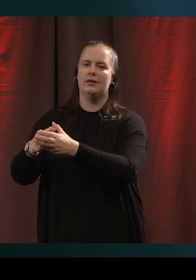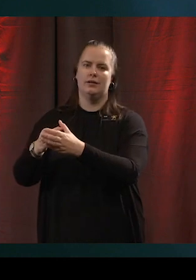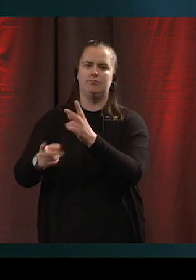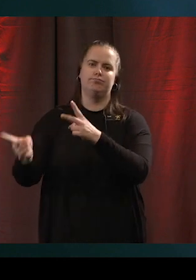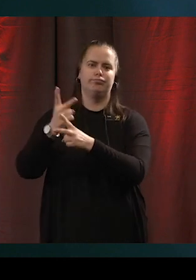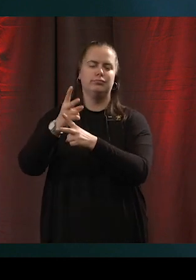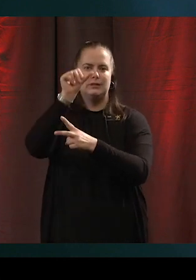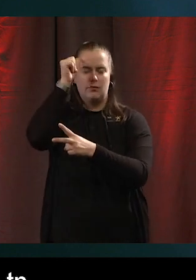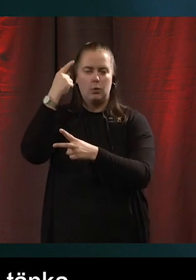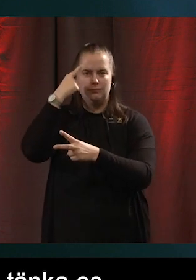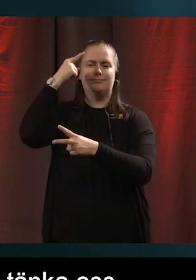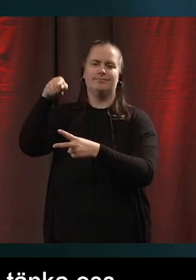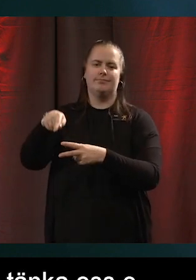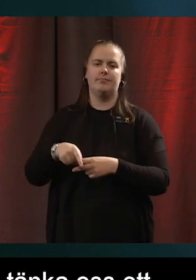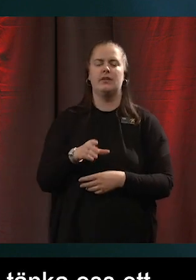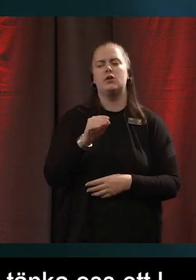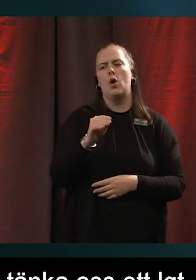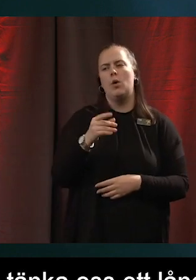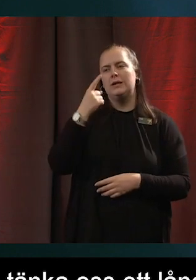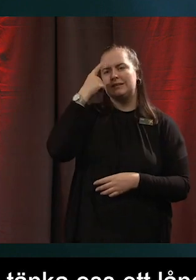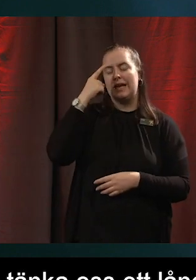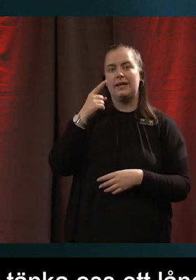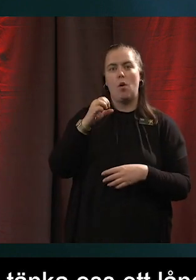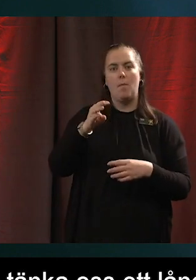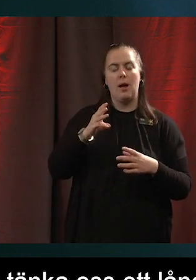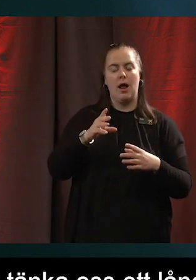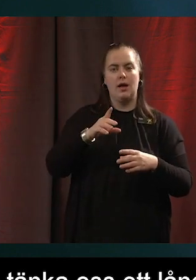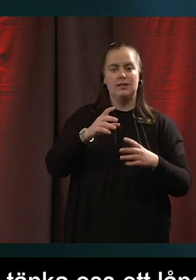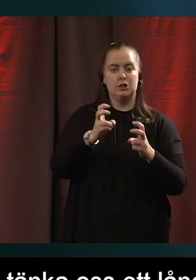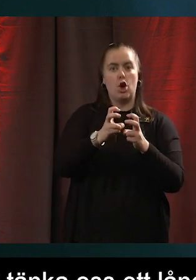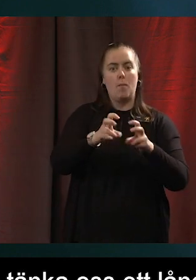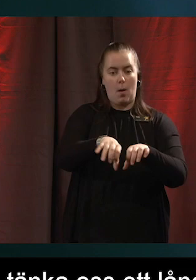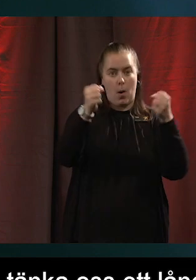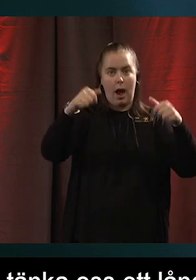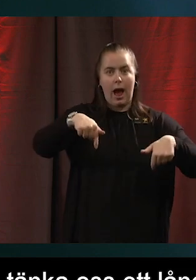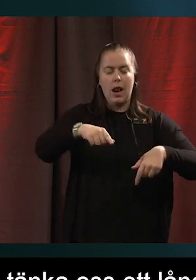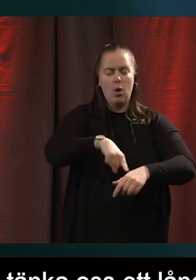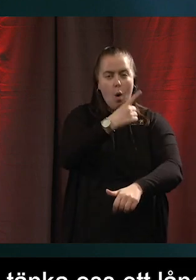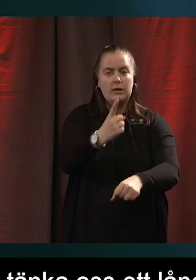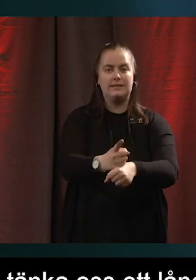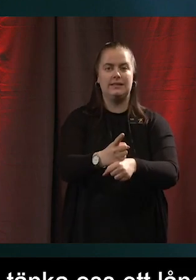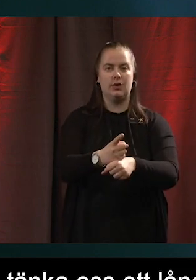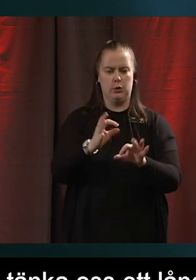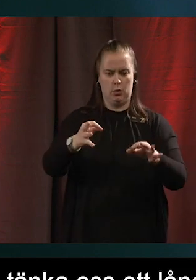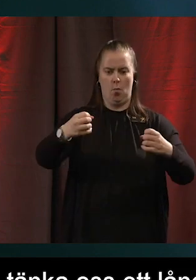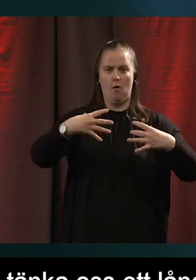väldigt långt elavbrott. Hur det skulle påverka oss alla i samhället. Som säger att det är fyra,